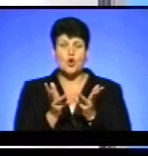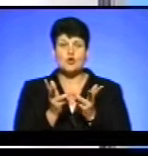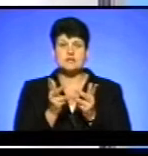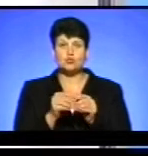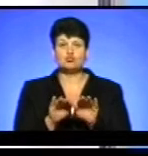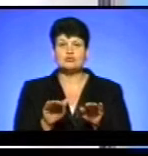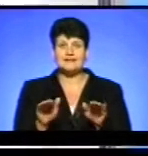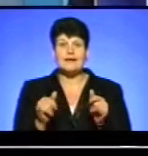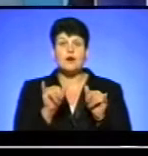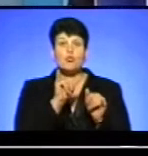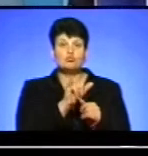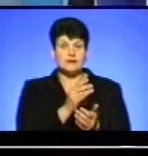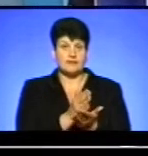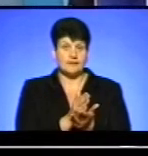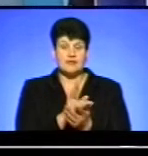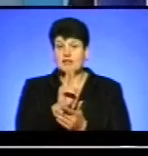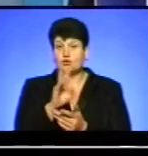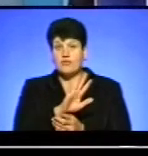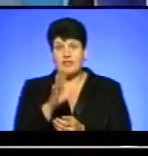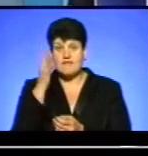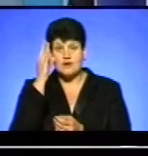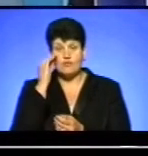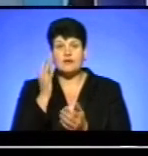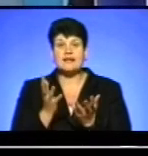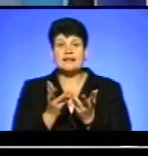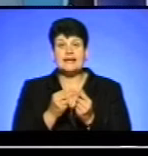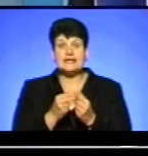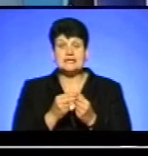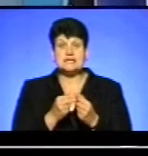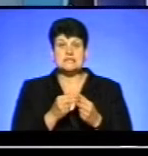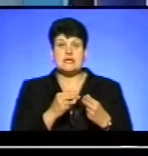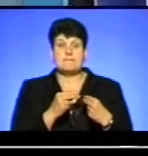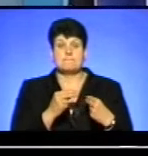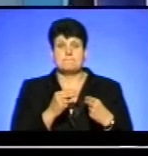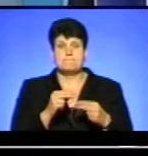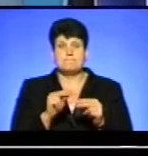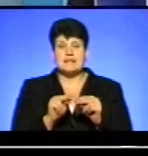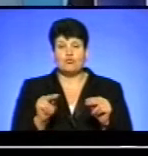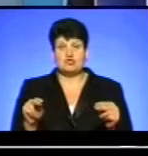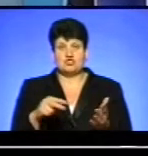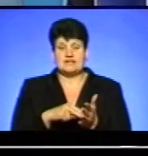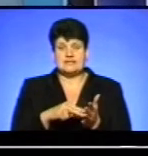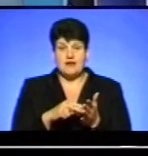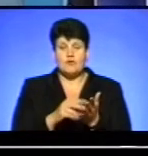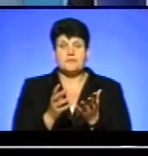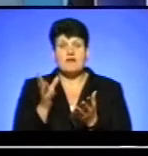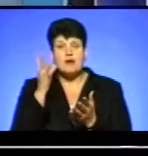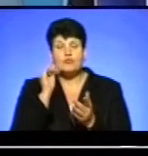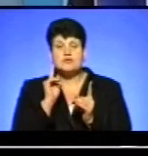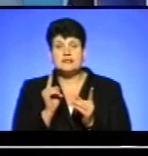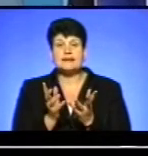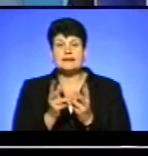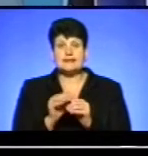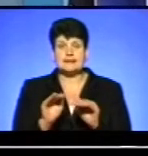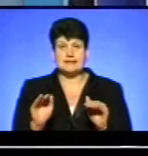дітей, яка у них є, адже ніхто не враховує кількість педагогічних ставок, а враховує кількість дітей із розрахунку коштів, які